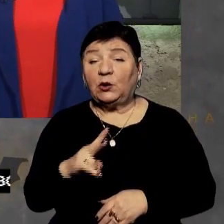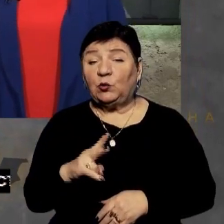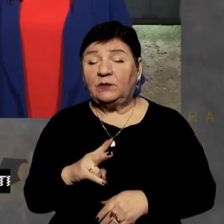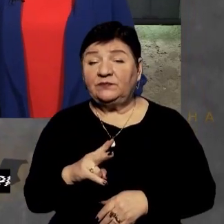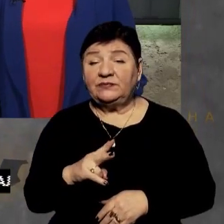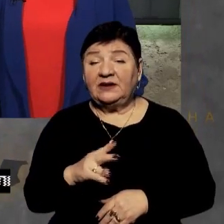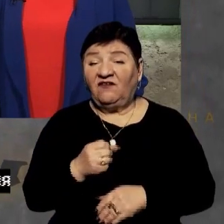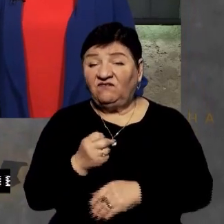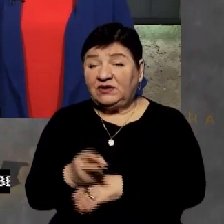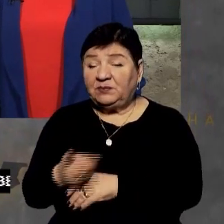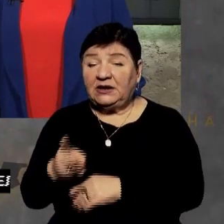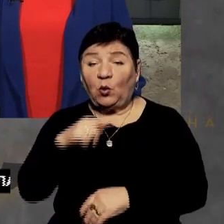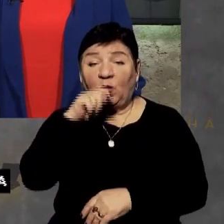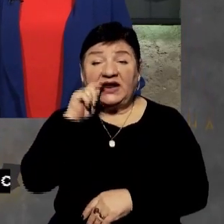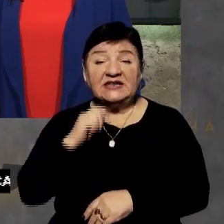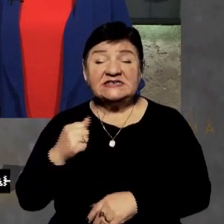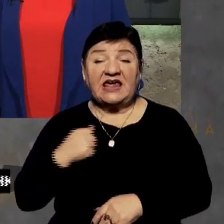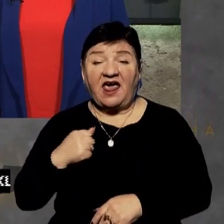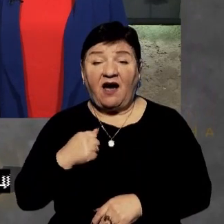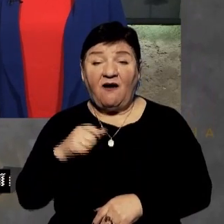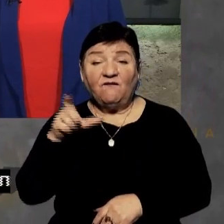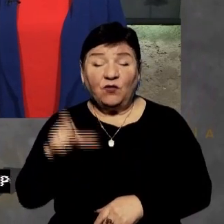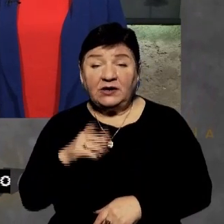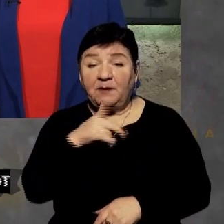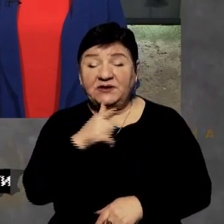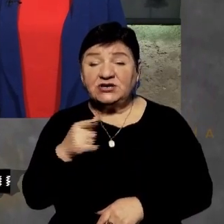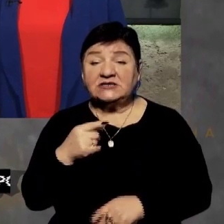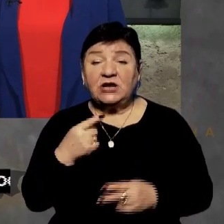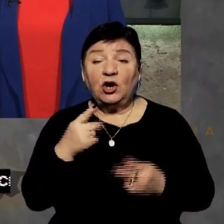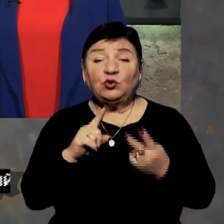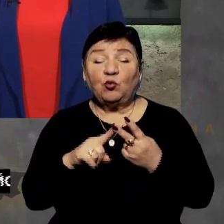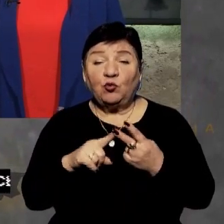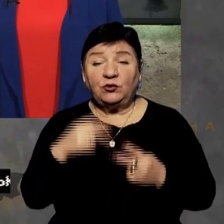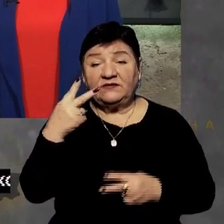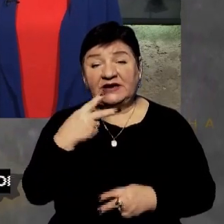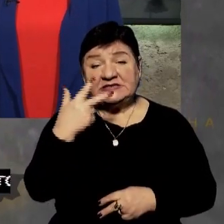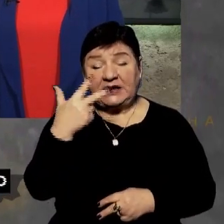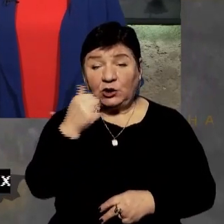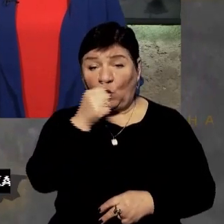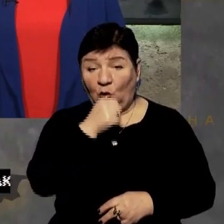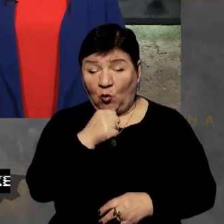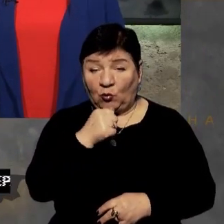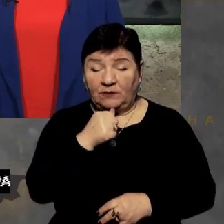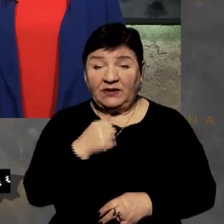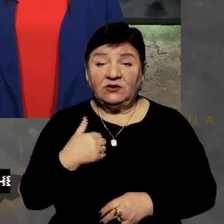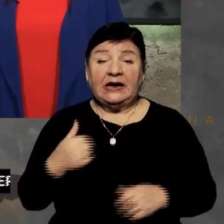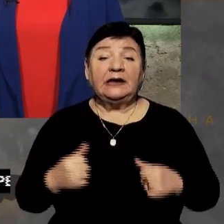відбили українські воїни під час другої половини 23-го року. Намагаються